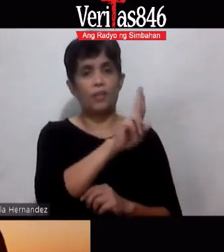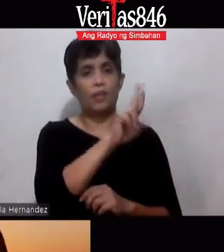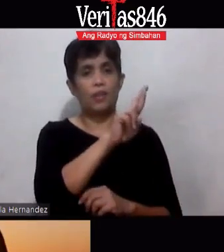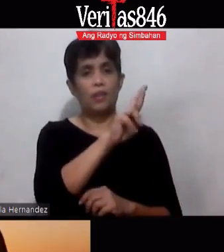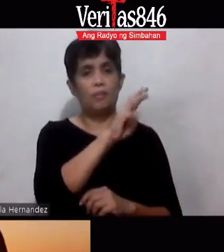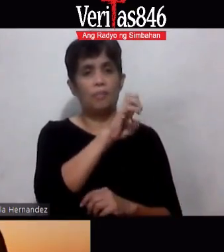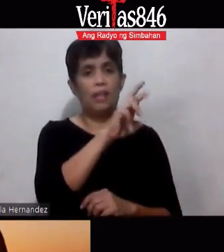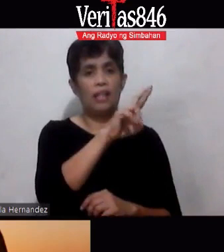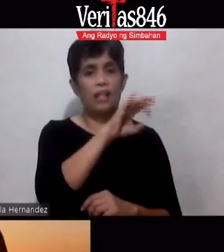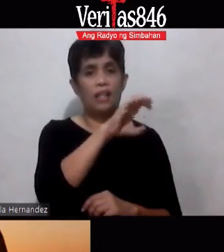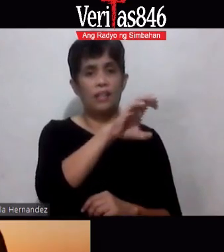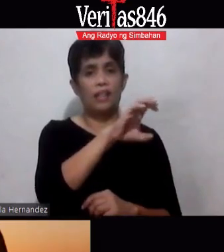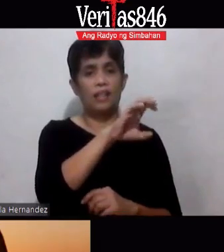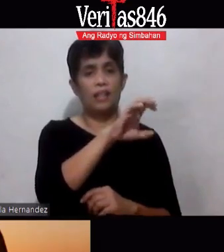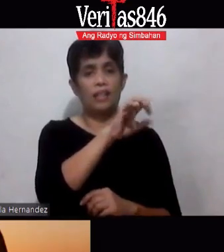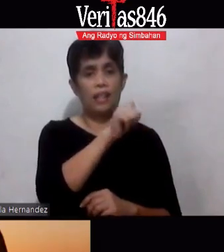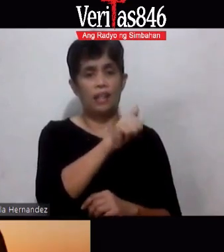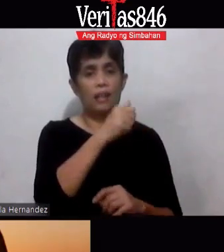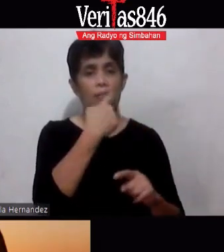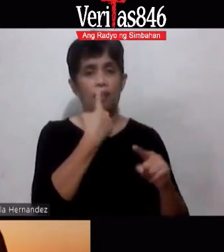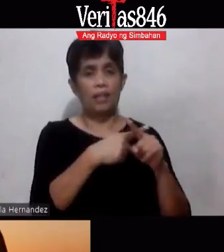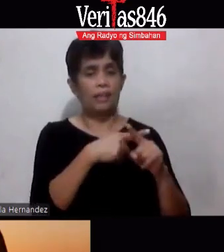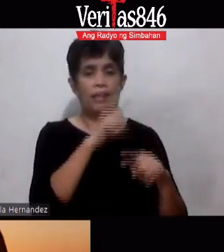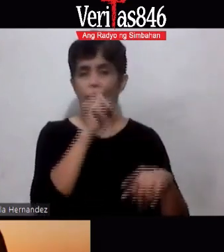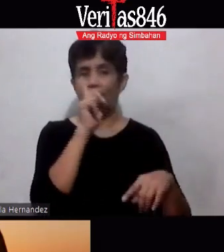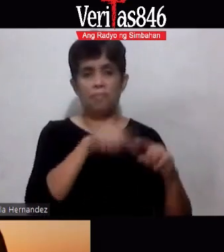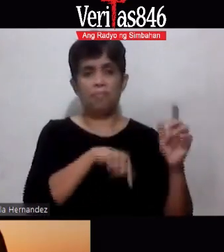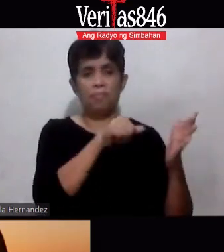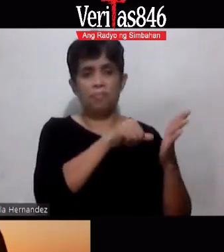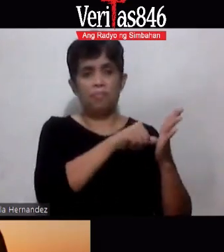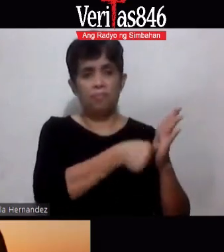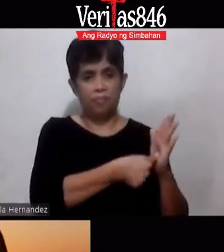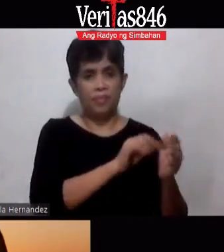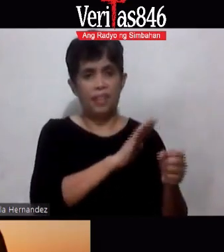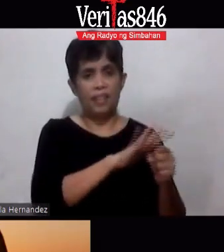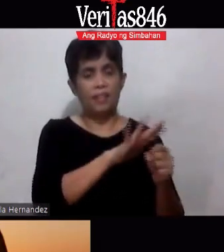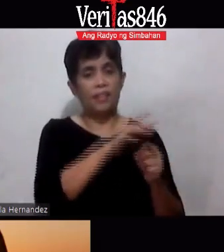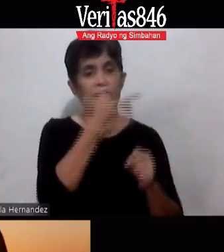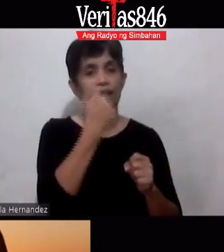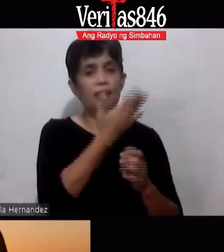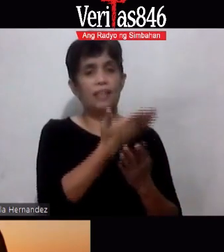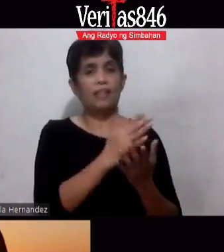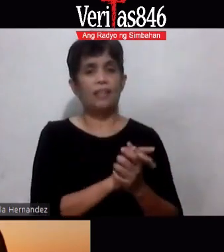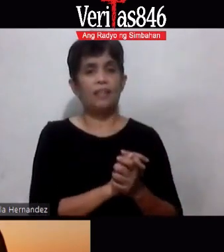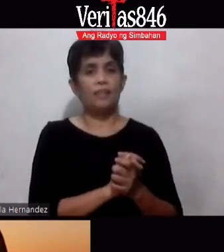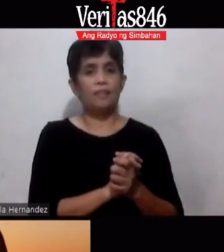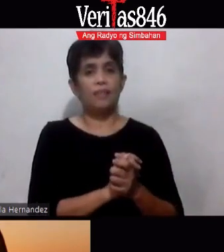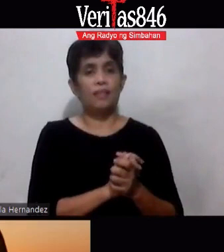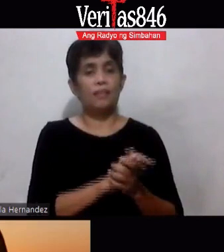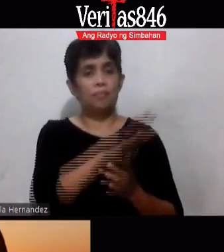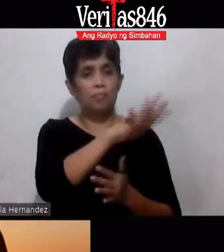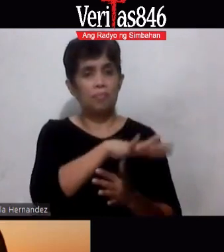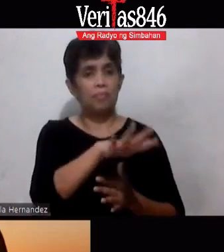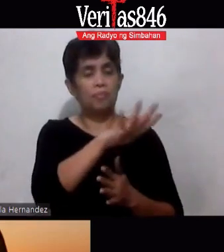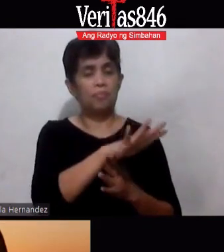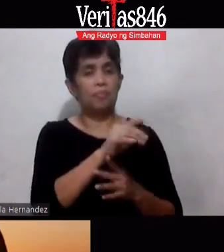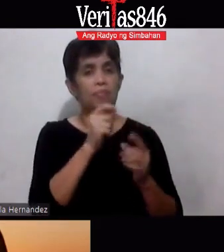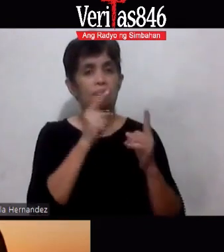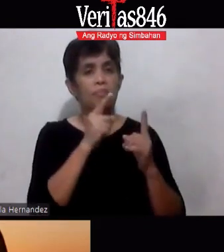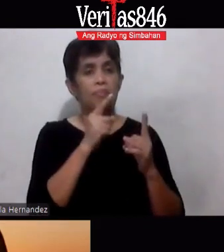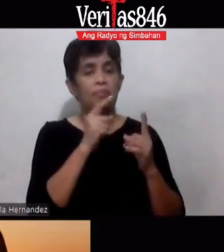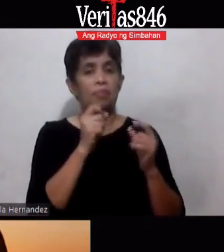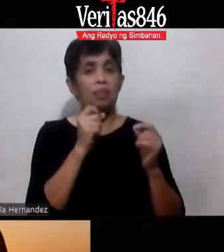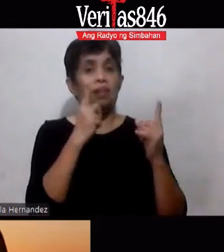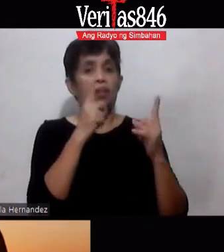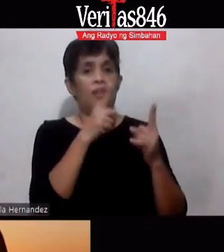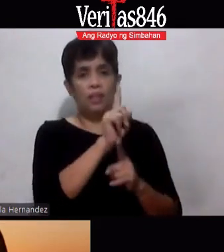I cannot emphasize it enough okay kasi yung ibang tao hindi sila mismo nagugulat katulad yung isang